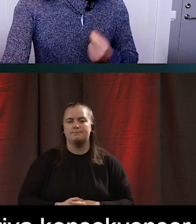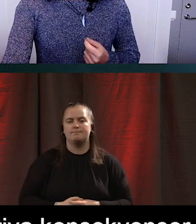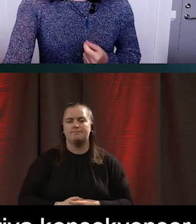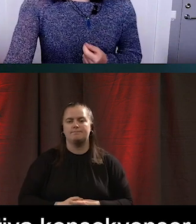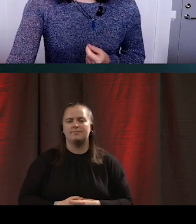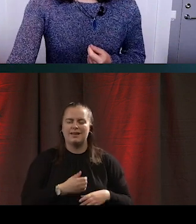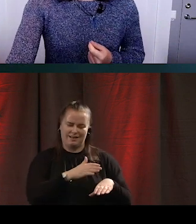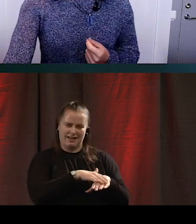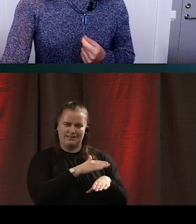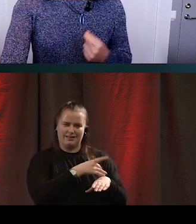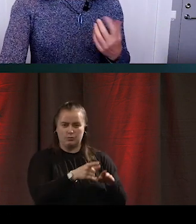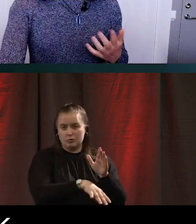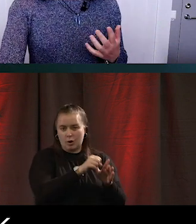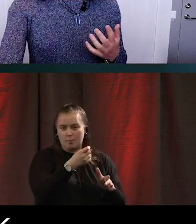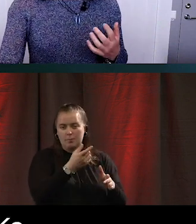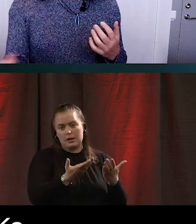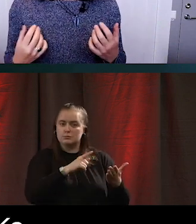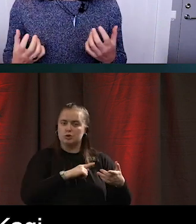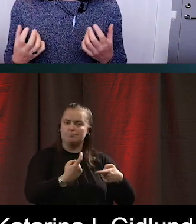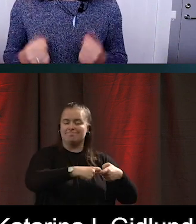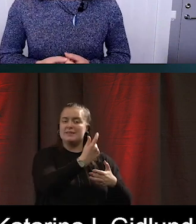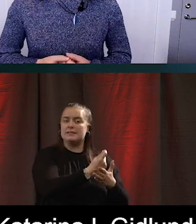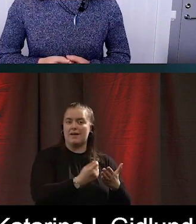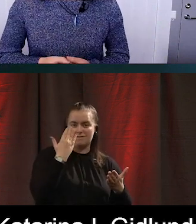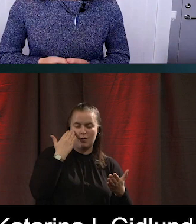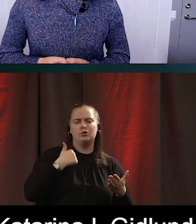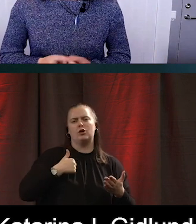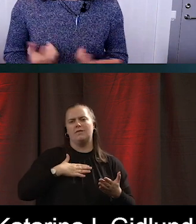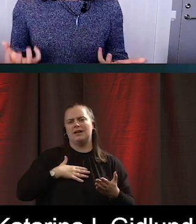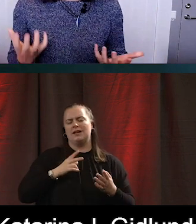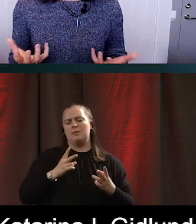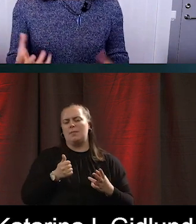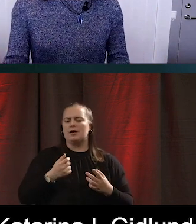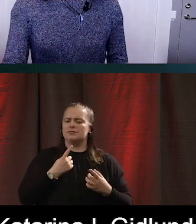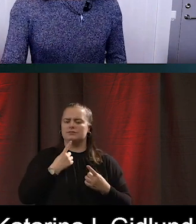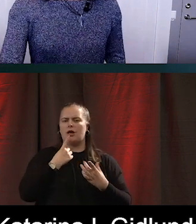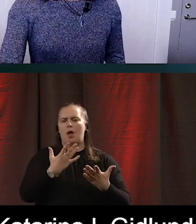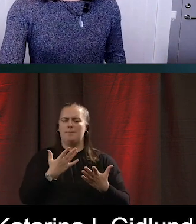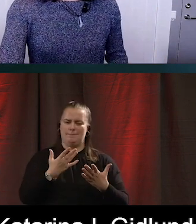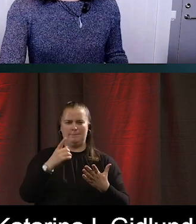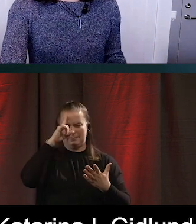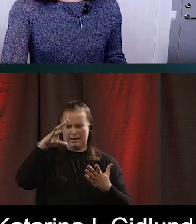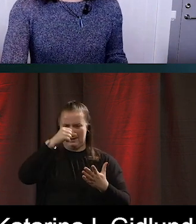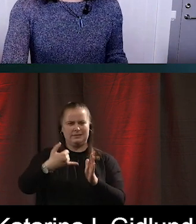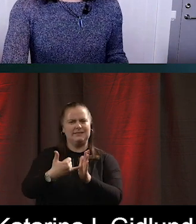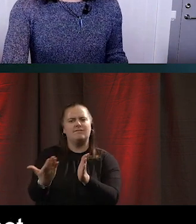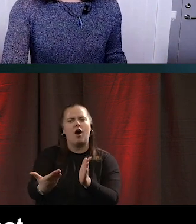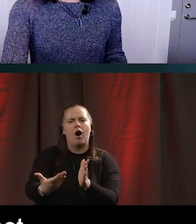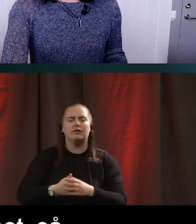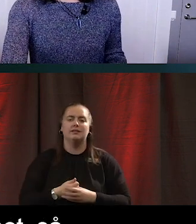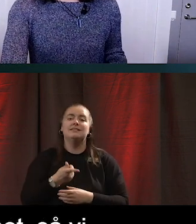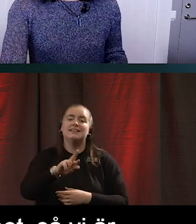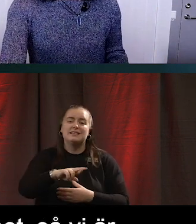Katarina pratade mycket om design förut. Och jag vill bara fylla det begreppet lite grann. Så att vi alla är överens om vad vi pratar om. Kanske framförallt för